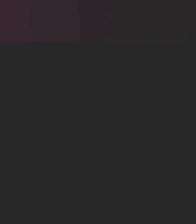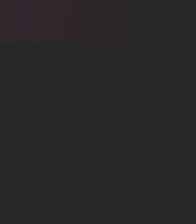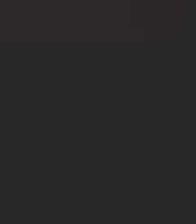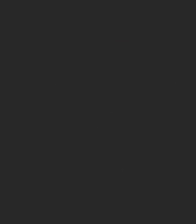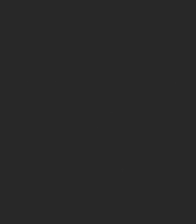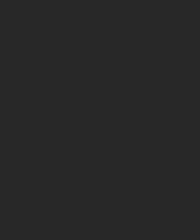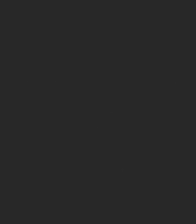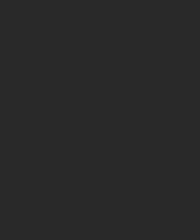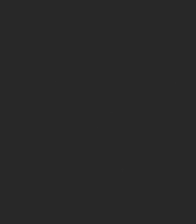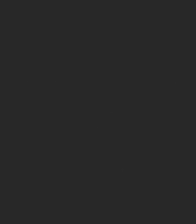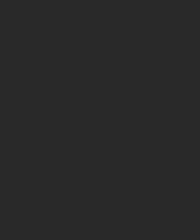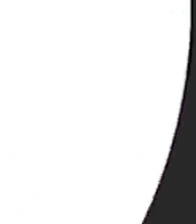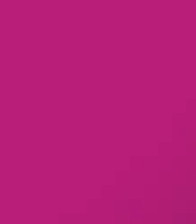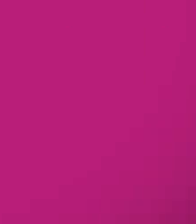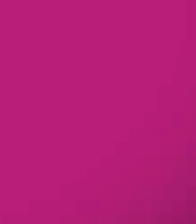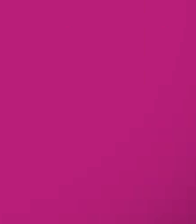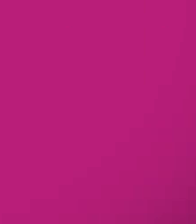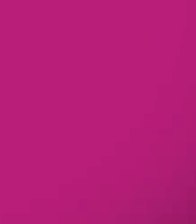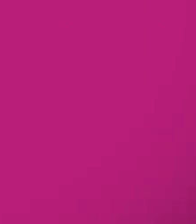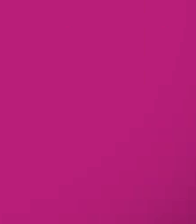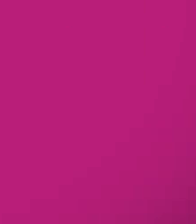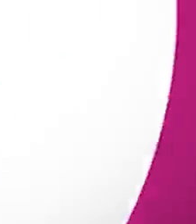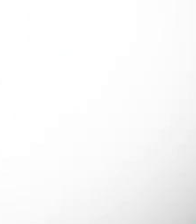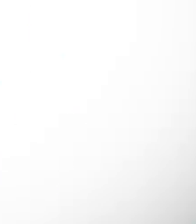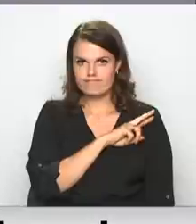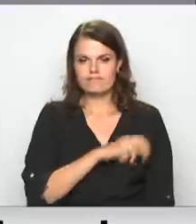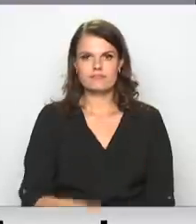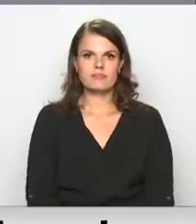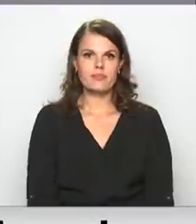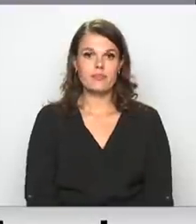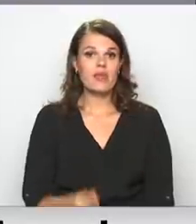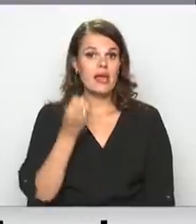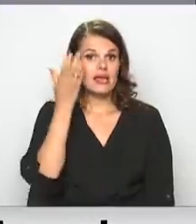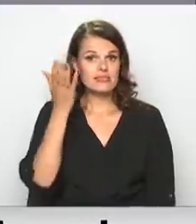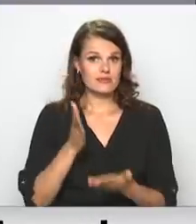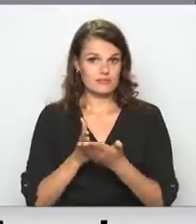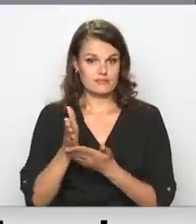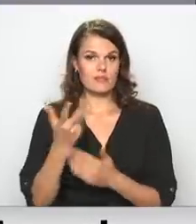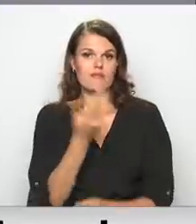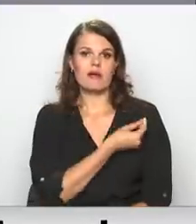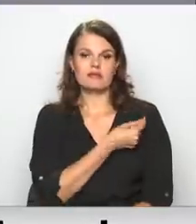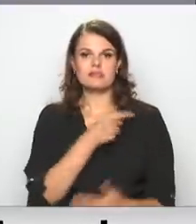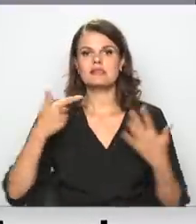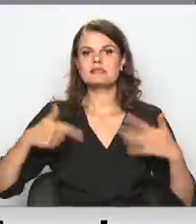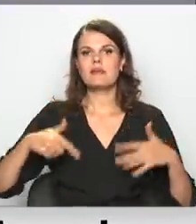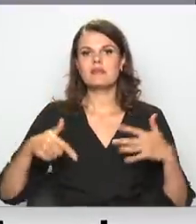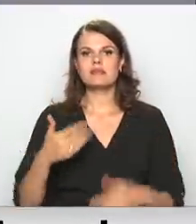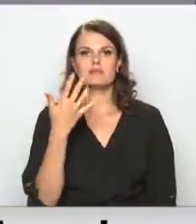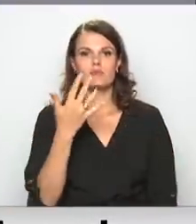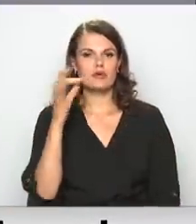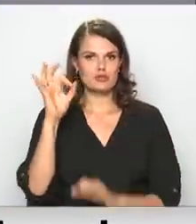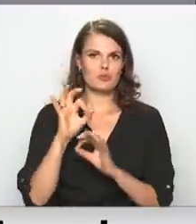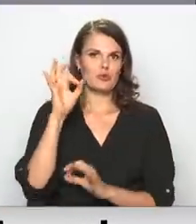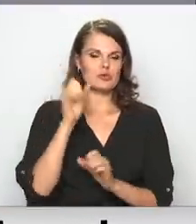Re, viss ēters ir te! Izglītības nozarei vakcinējušie 75%